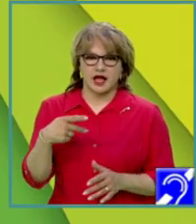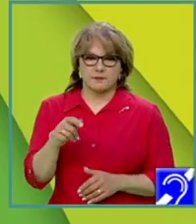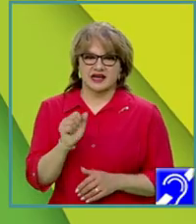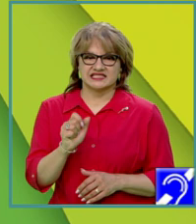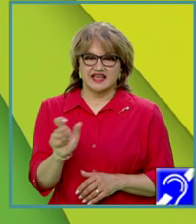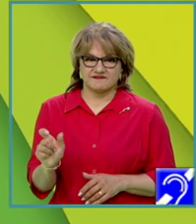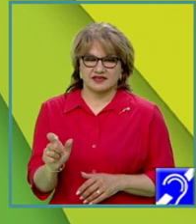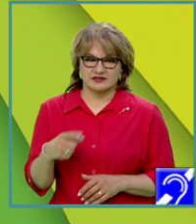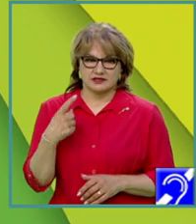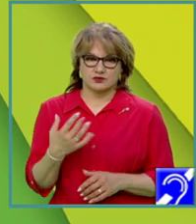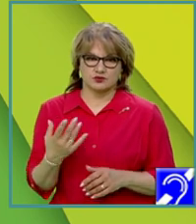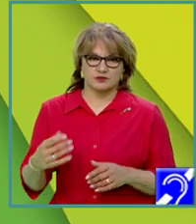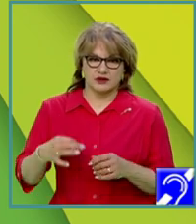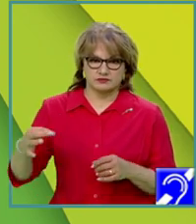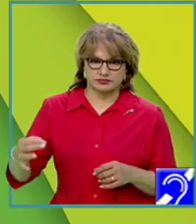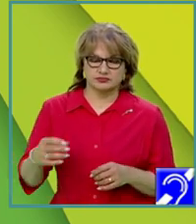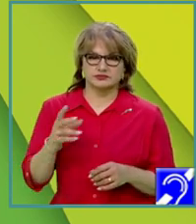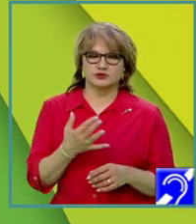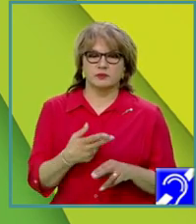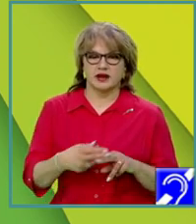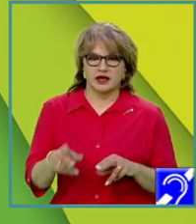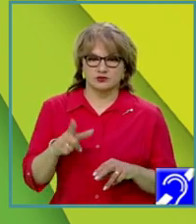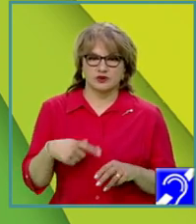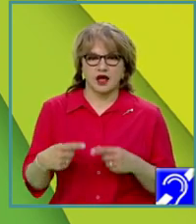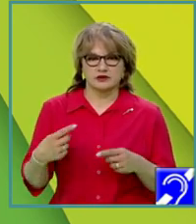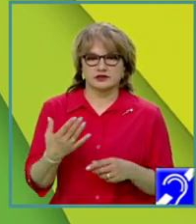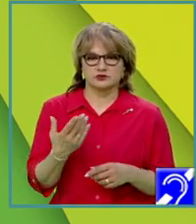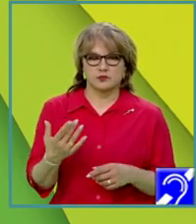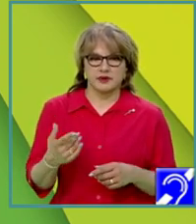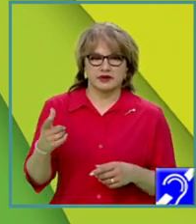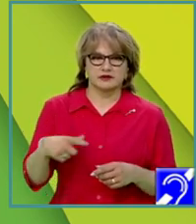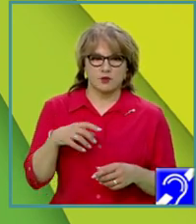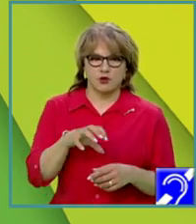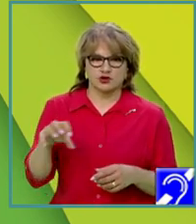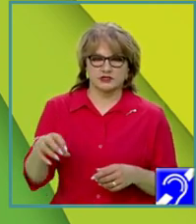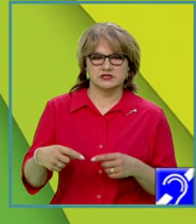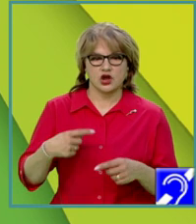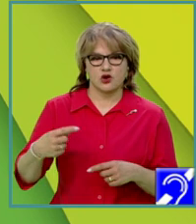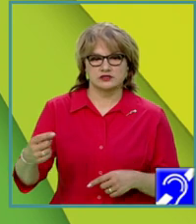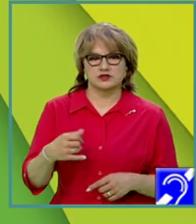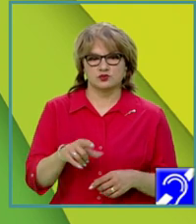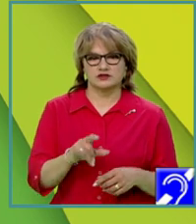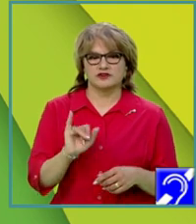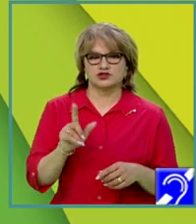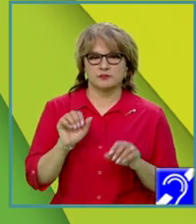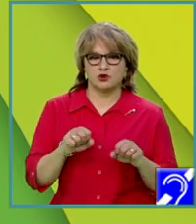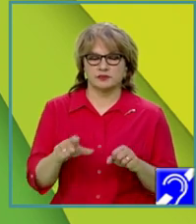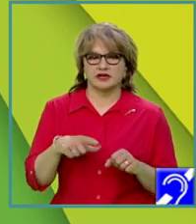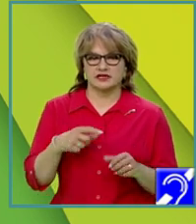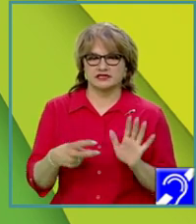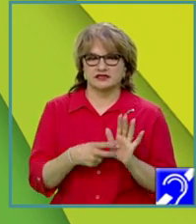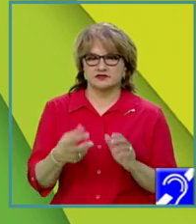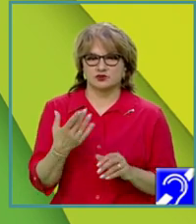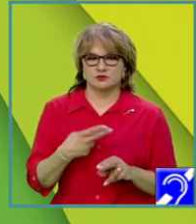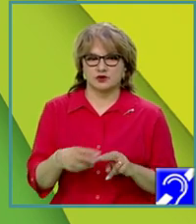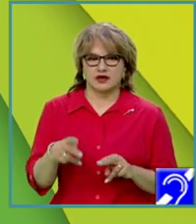șir de numere naturale, o succesiune de termene aflați pe poziții consecutive în șir, cu proprietatea că sunt divizibili cu numărul